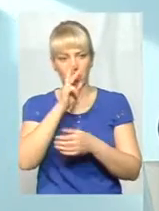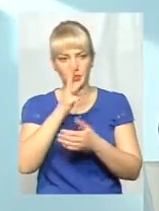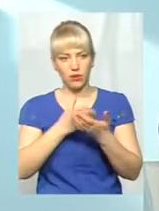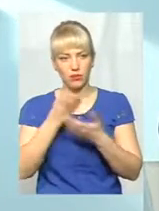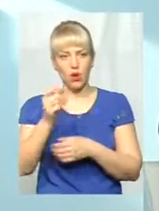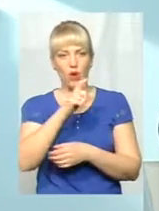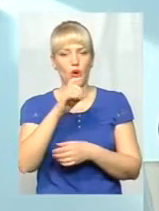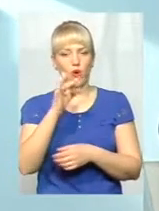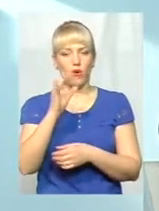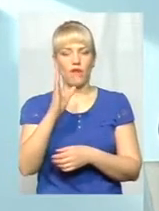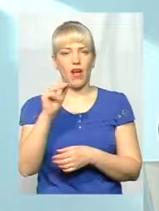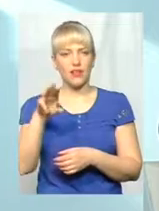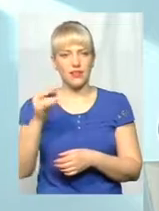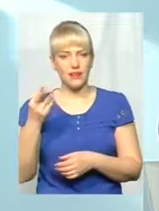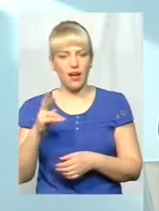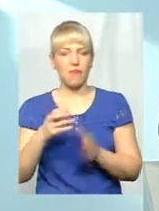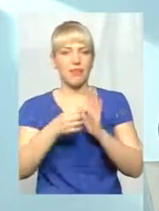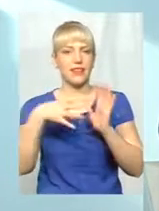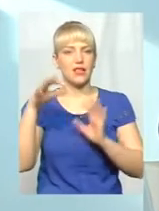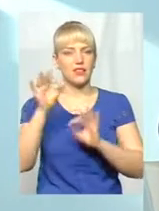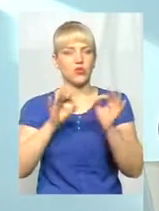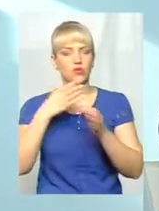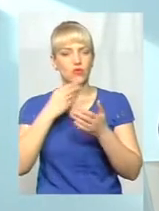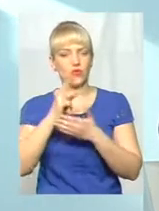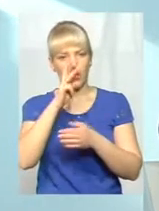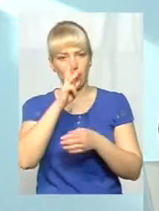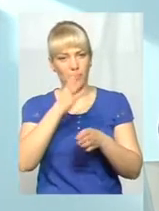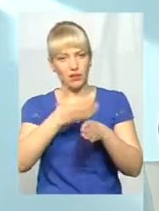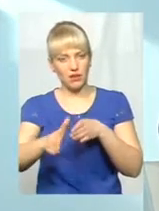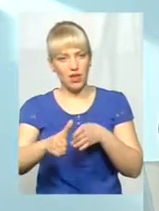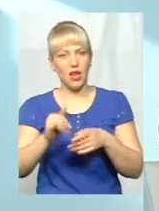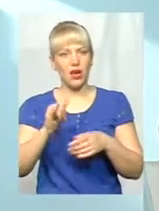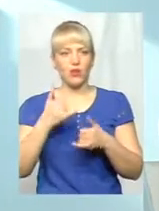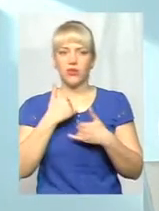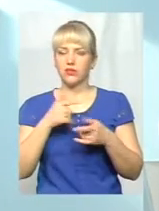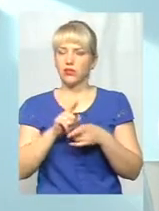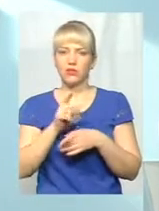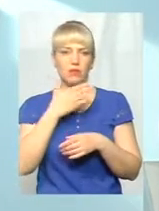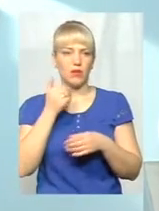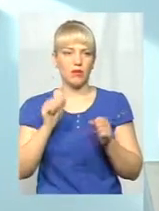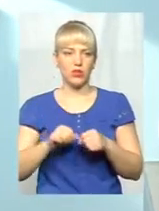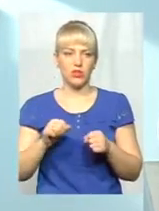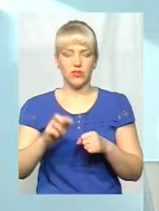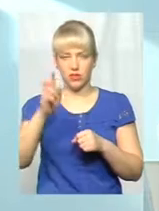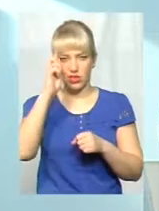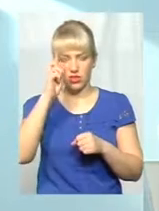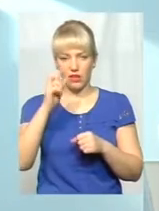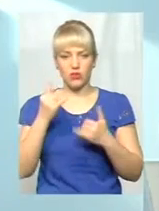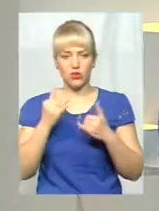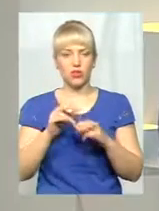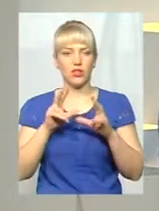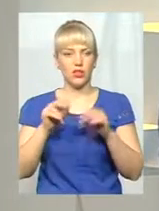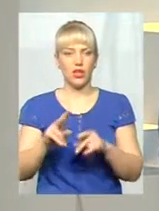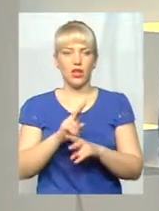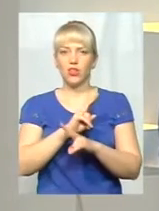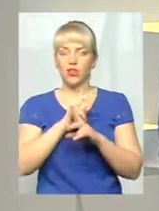Хорватії 15% від своєї зарплати, вони мають можливість закупити. Сьогодні держава гарантує, ніхто з хворих не буде